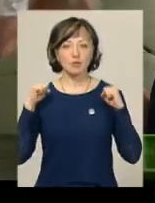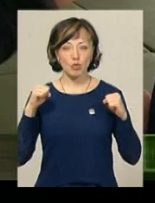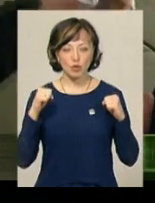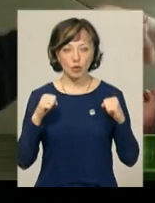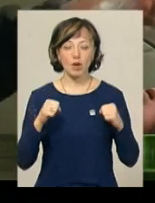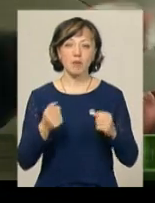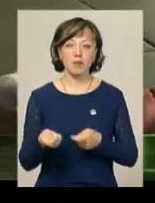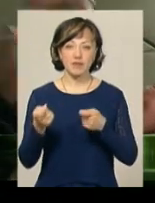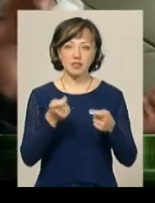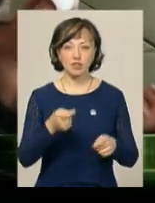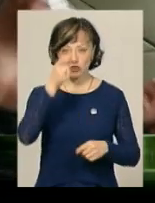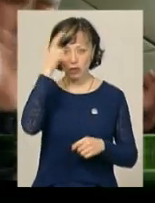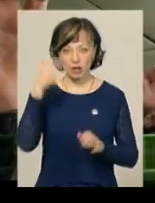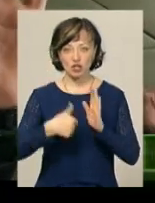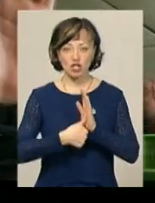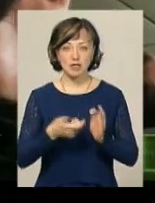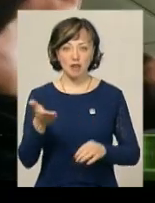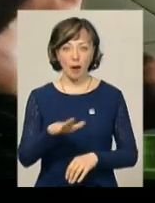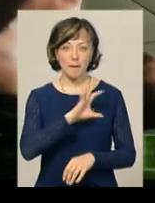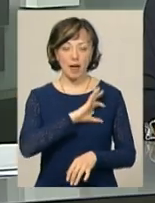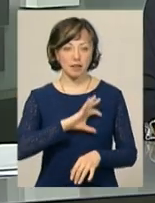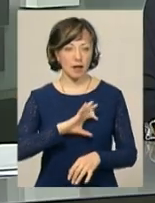Джитсири Краю привезли із Чехії шість медалей.